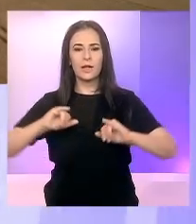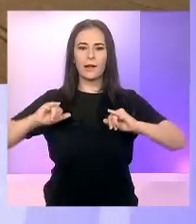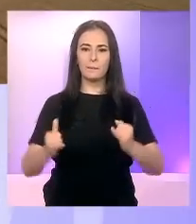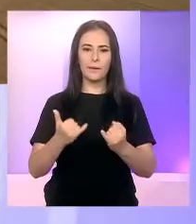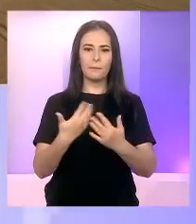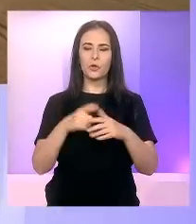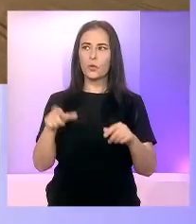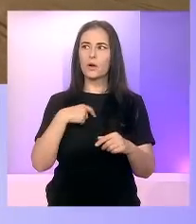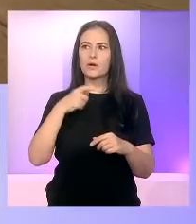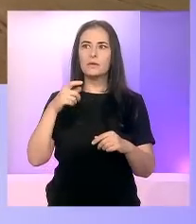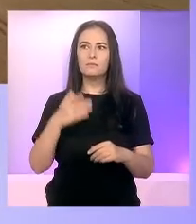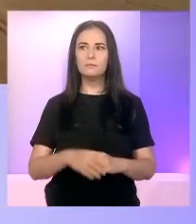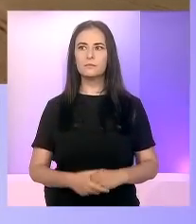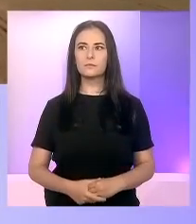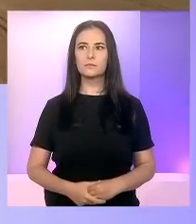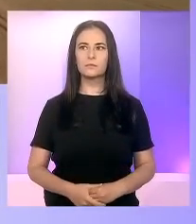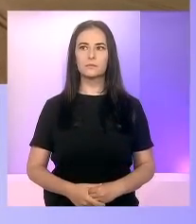De ce o astfel de întâlnire?